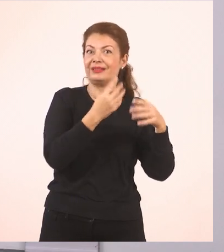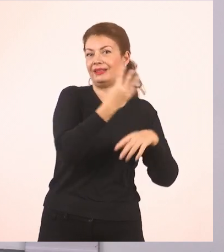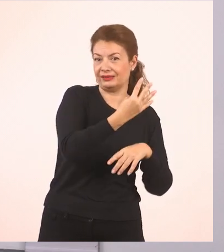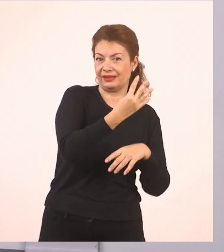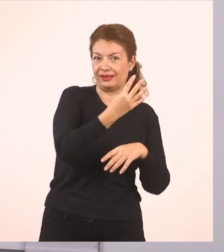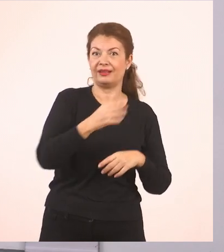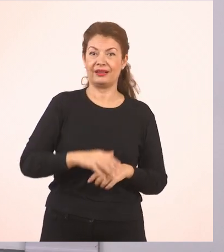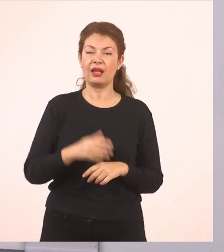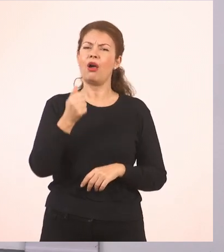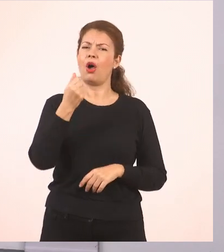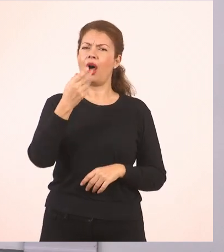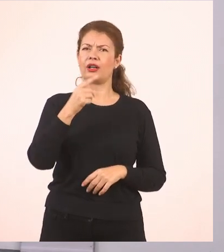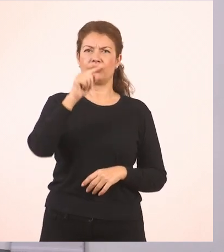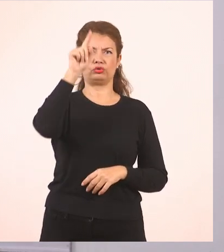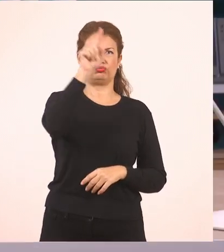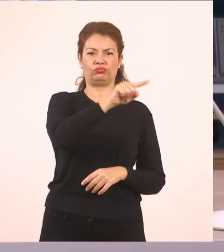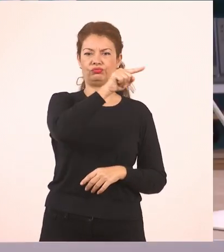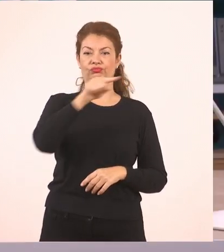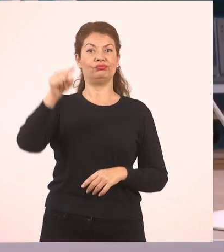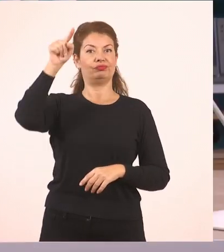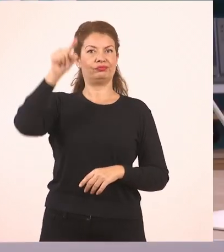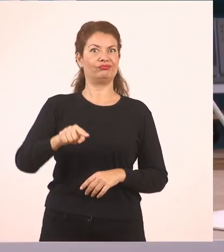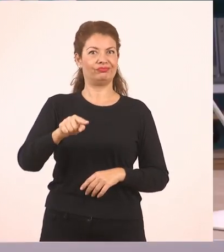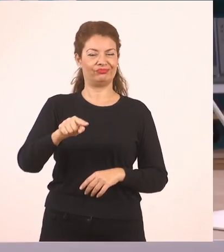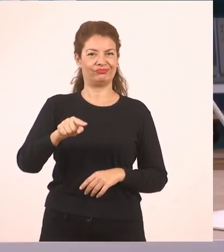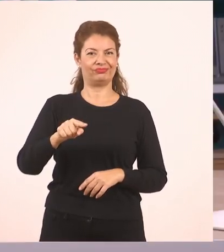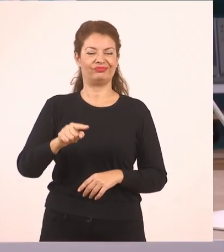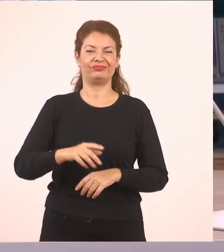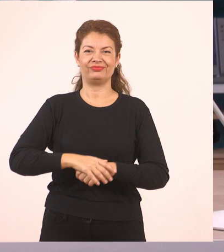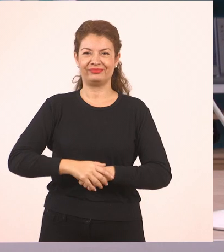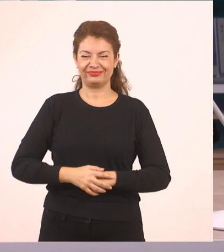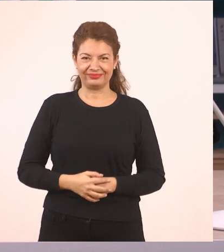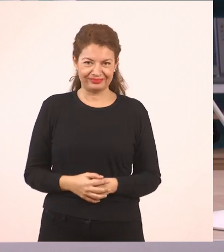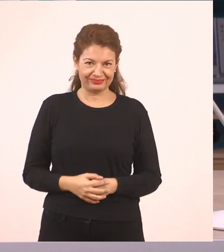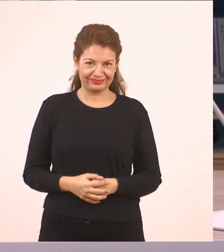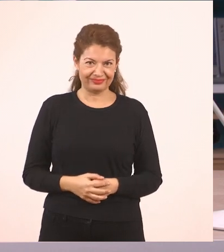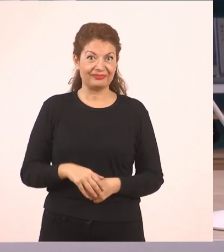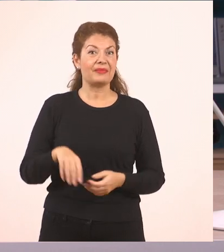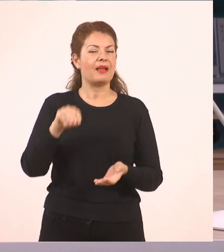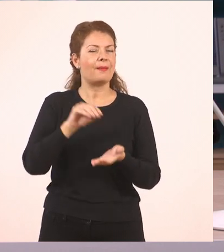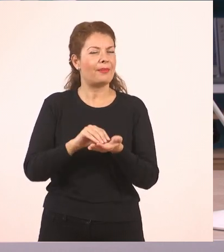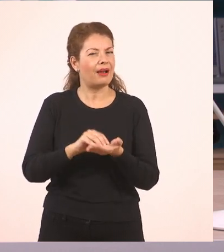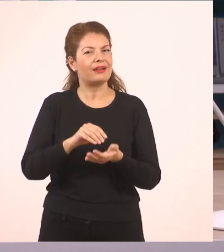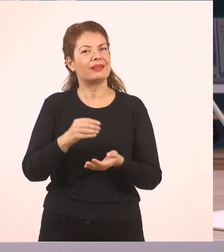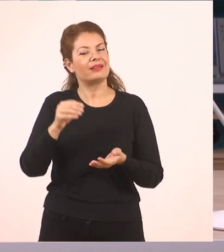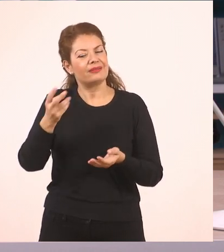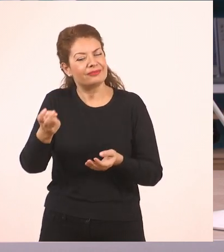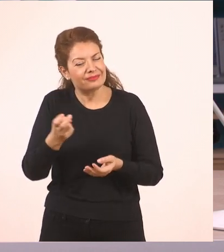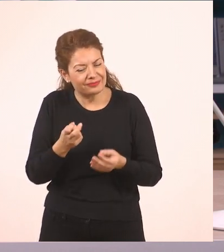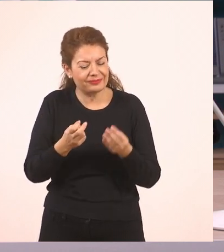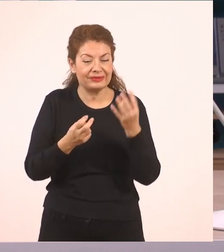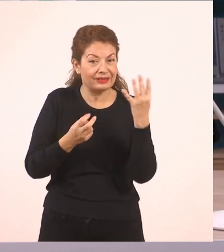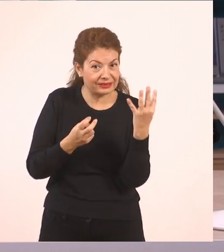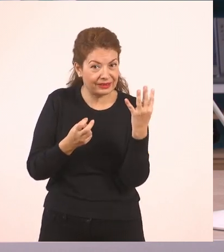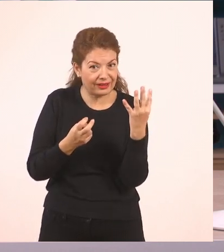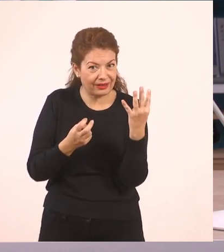4 έρχεται ωραίος και καμαρωτός μπροστά μας. Και ανεβαίνοντας από το 4, ήρθε